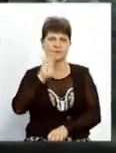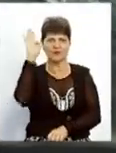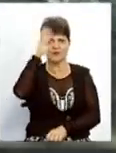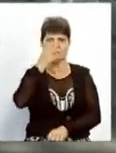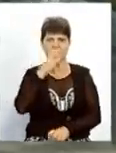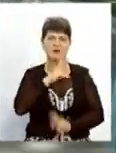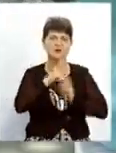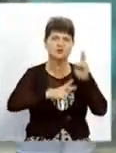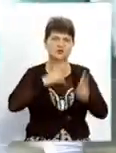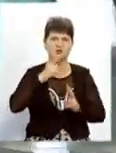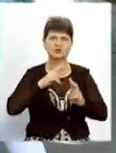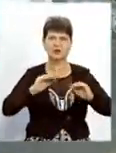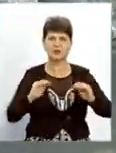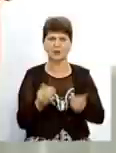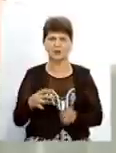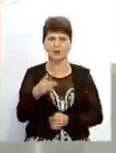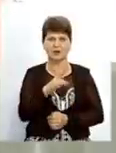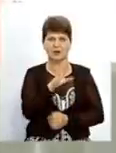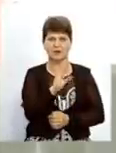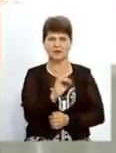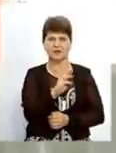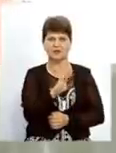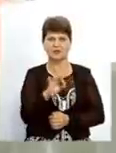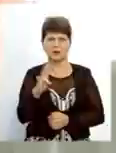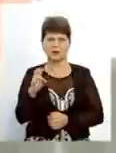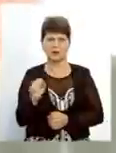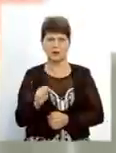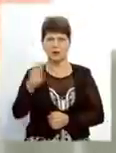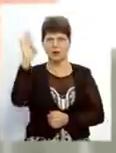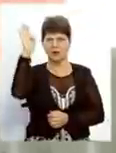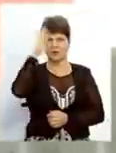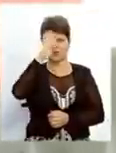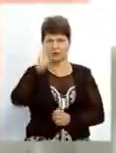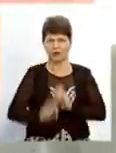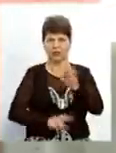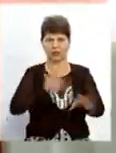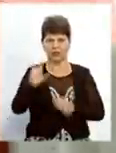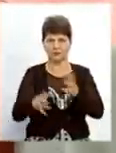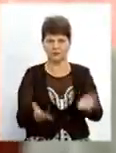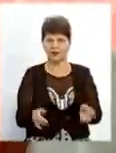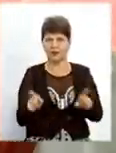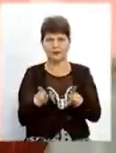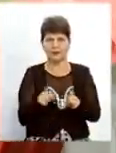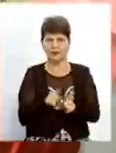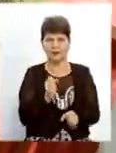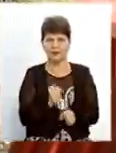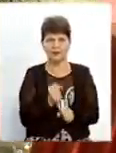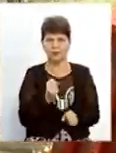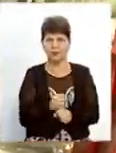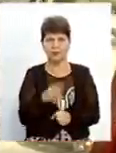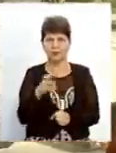скаржаться мешканці мікрорайону «Вишенька». «У мене думається годами, він вже знов тече. Така робота?